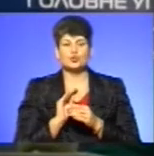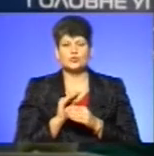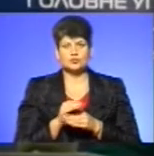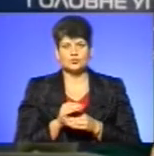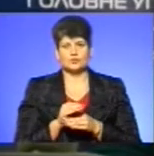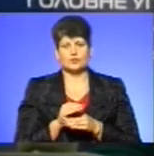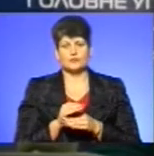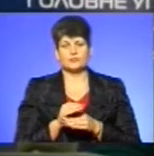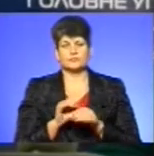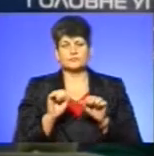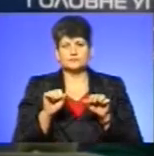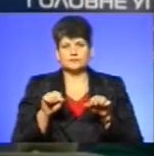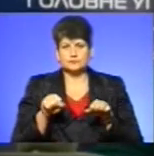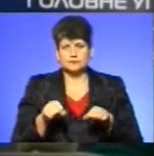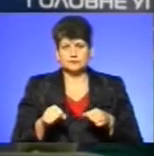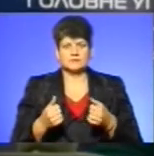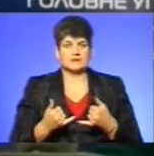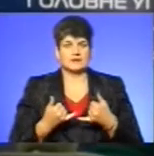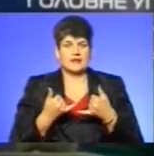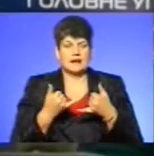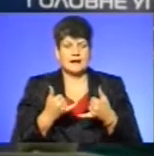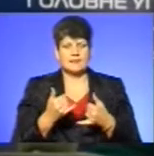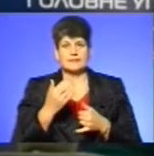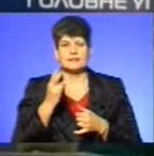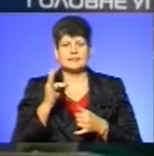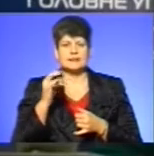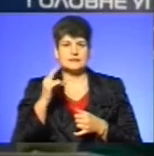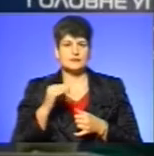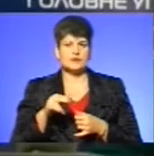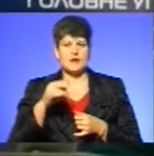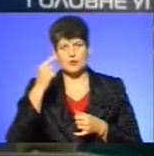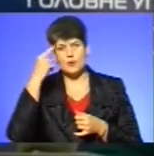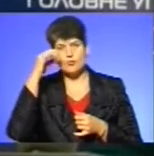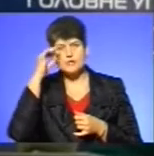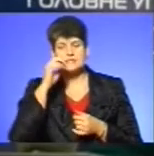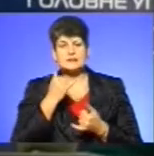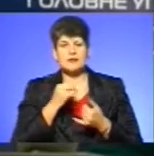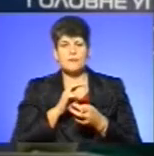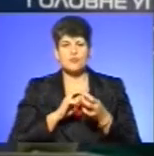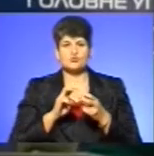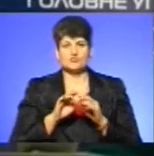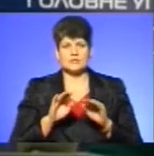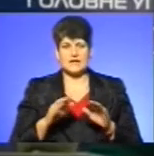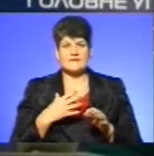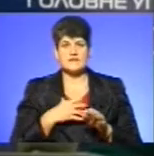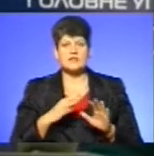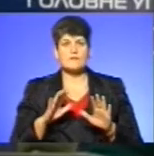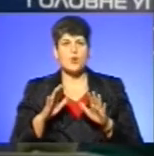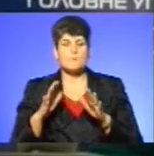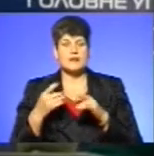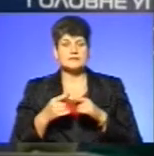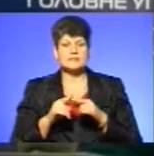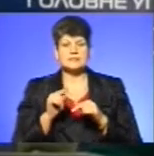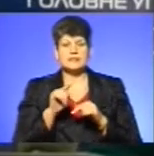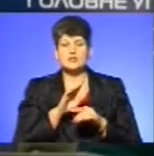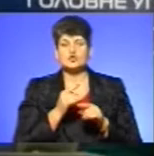для Нацполіції у пошуку дітей. Важливий момент, що це не є